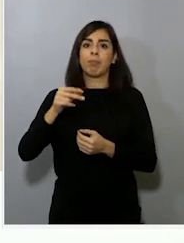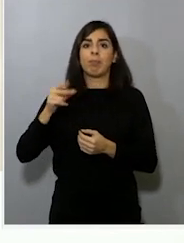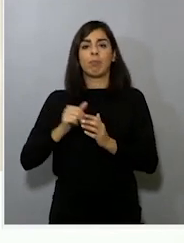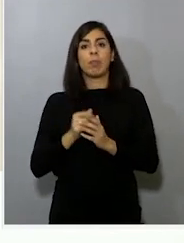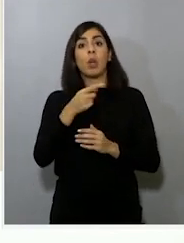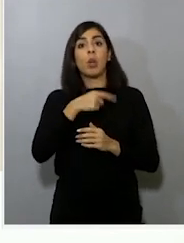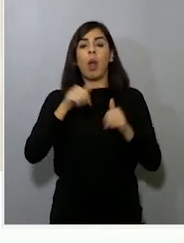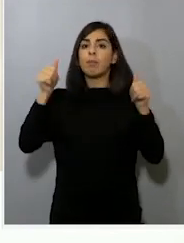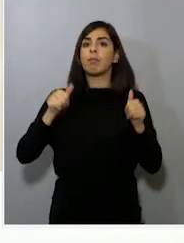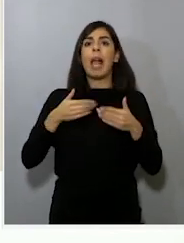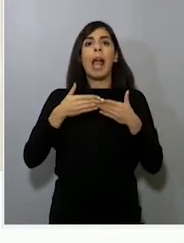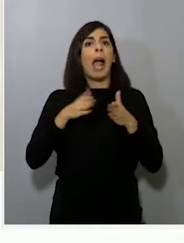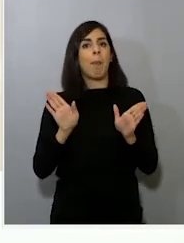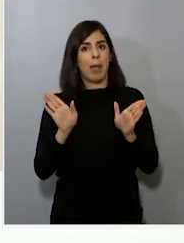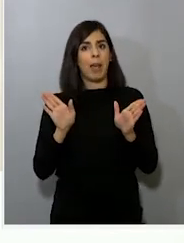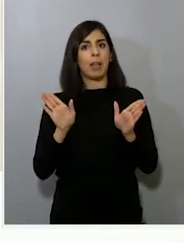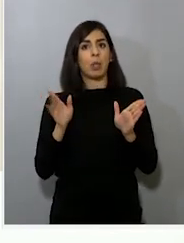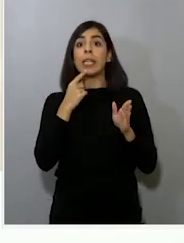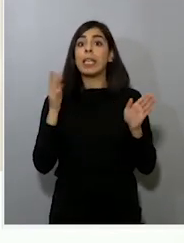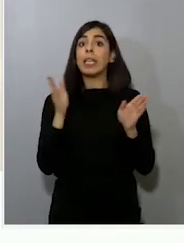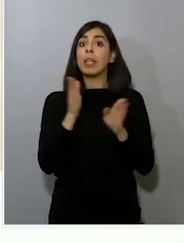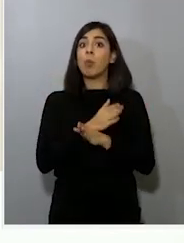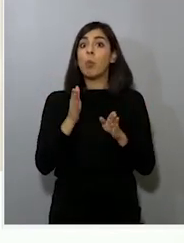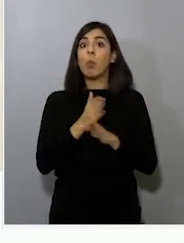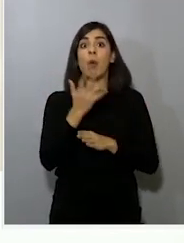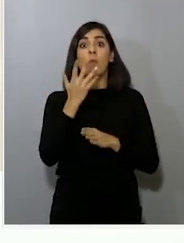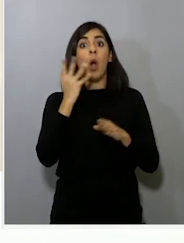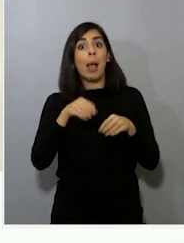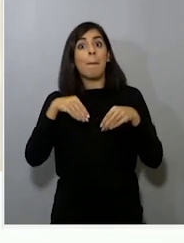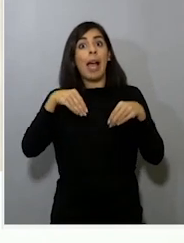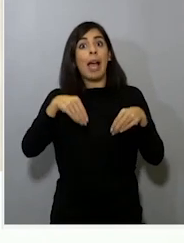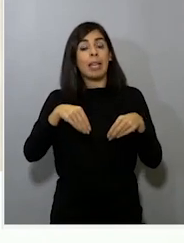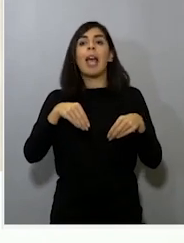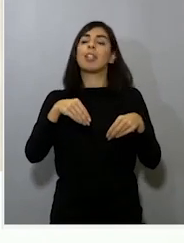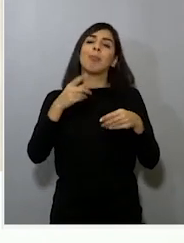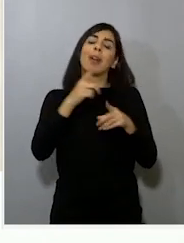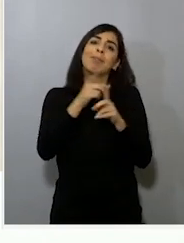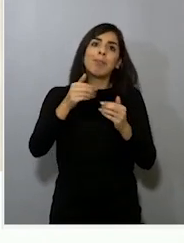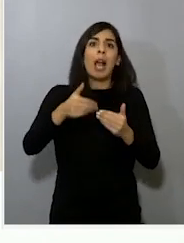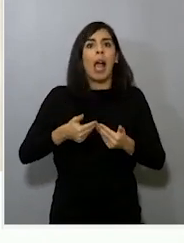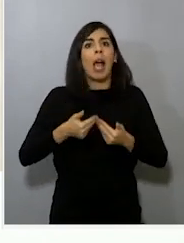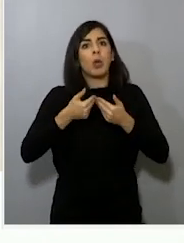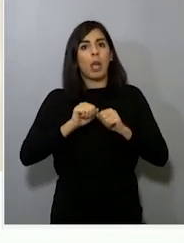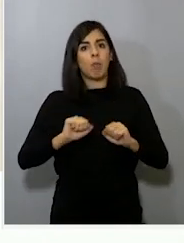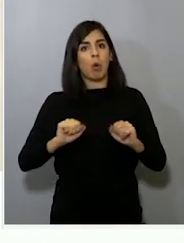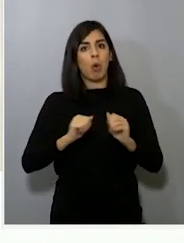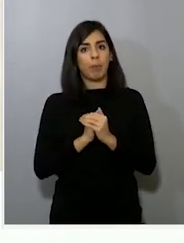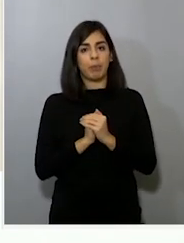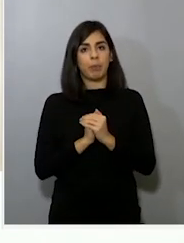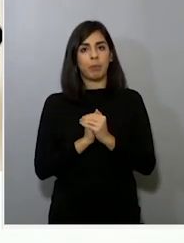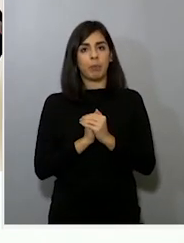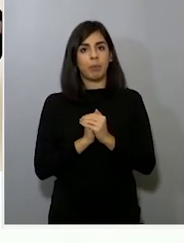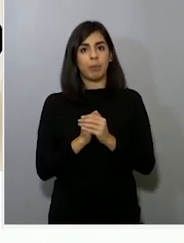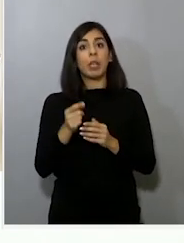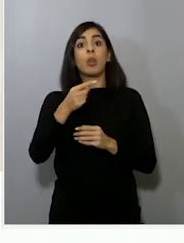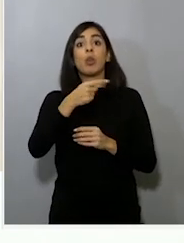chiederemo a chi vorrà parteciparvi di darci una mano, ci aspettiamo al